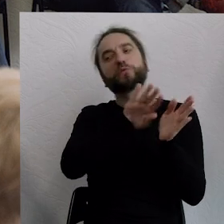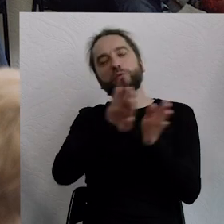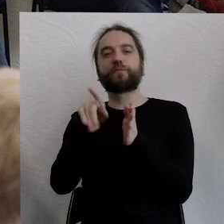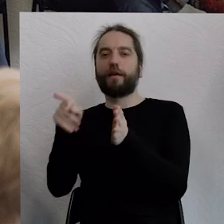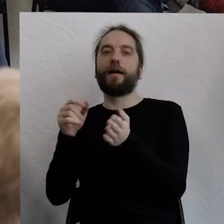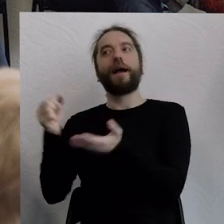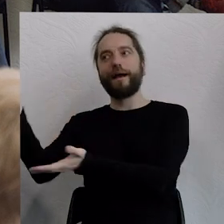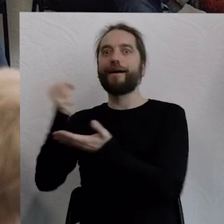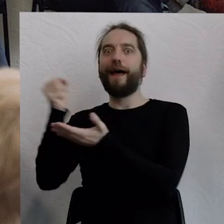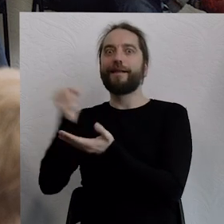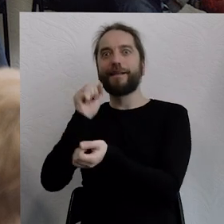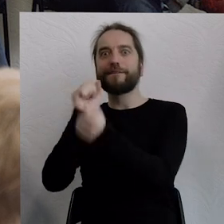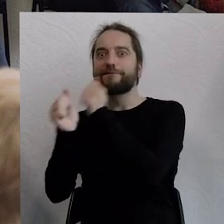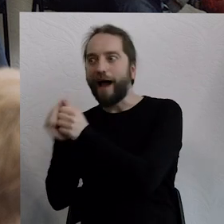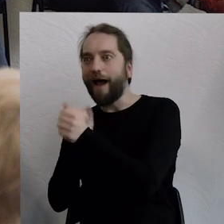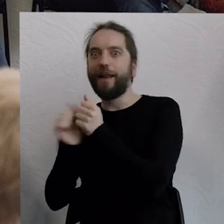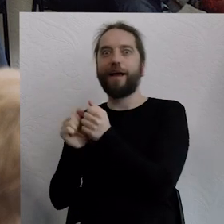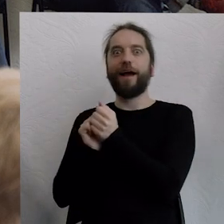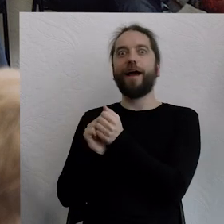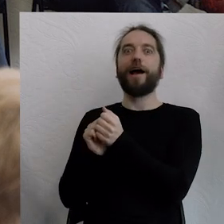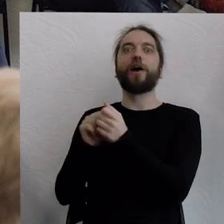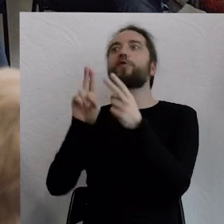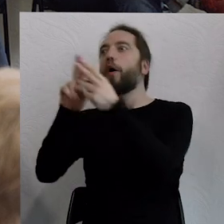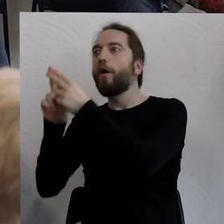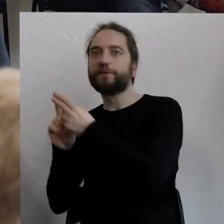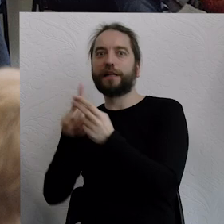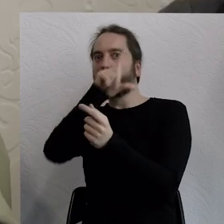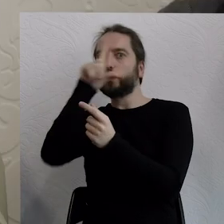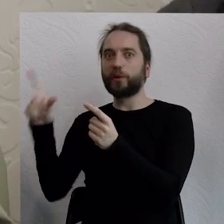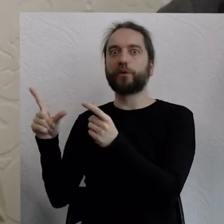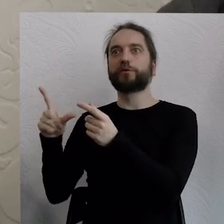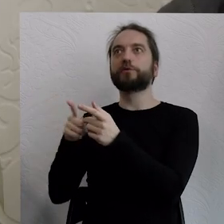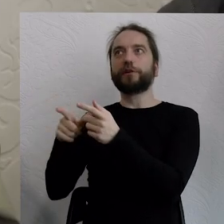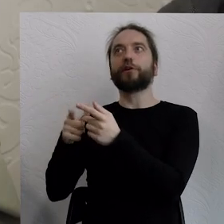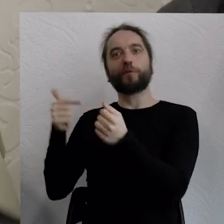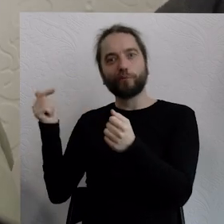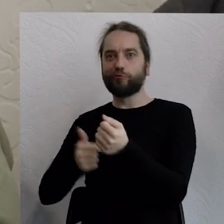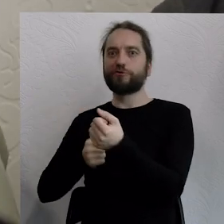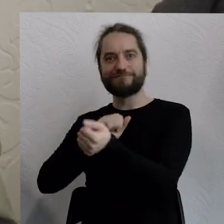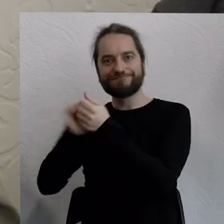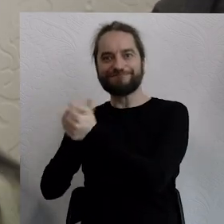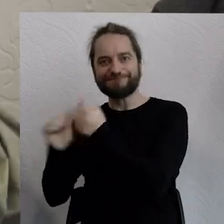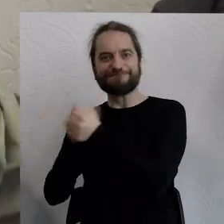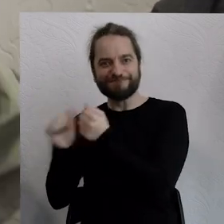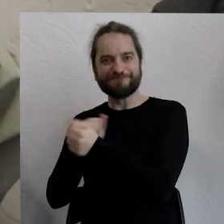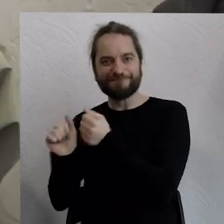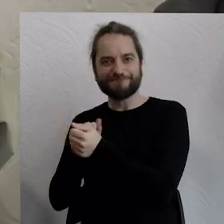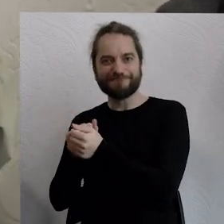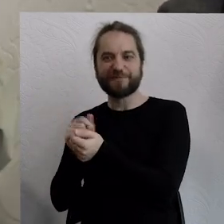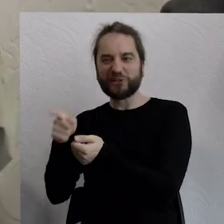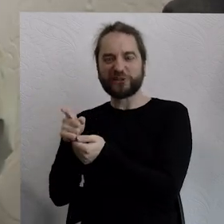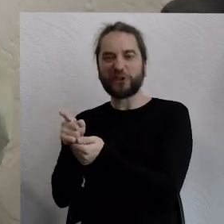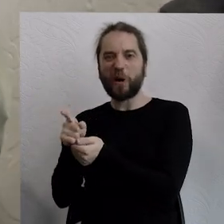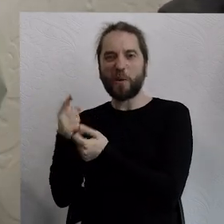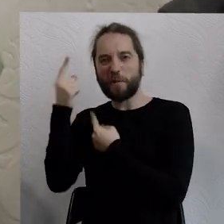poziomie zasięgów jest tak neoklasyczna i tak oparta na jakimś starym